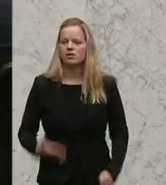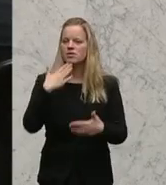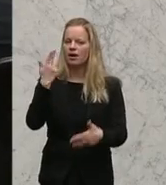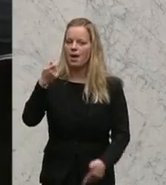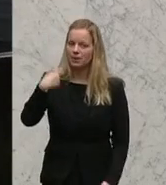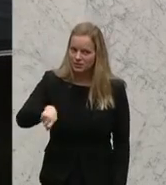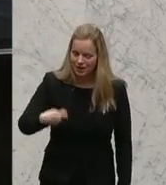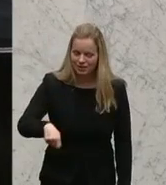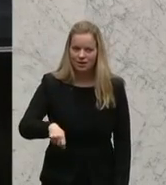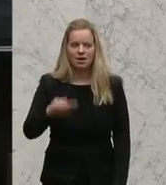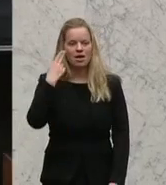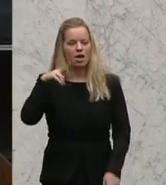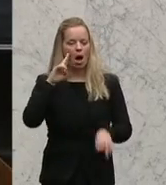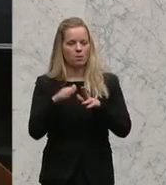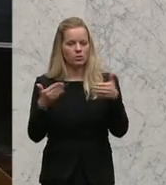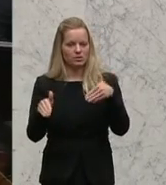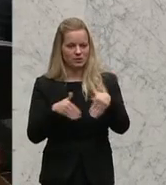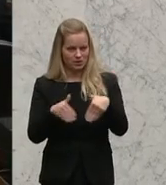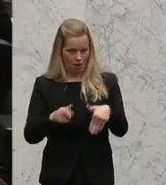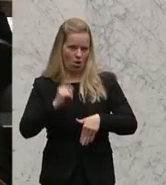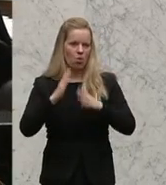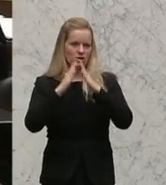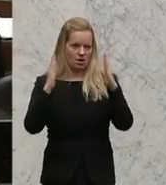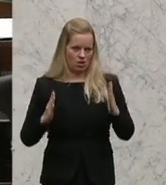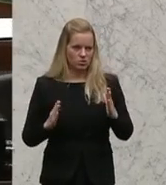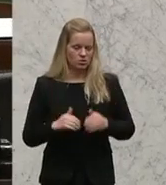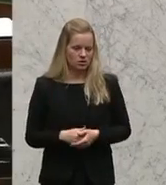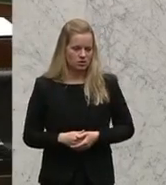-Premierrecht ausgehebelt, was letztlich ein Anschlag auf den Rechtsstaat sei. Das ein Anschlag auf Rechtsstaat